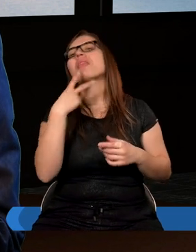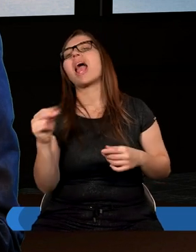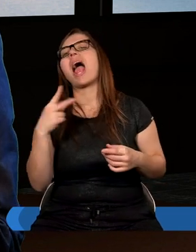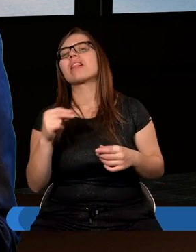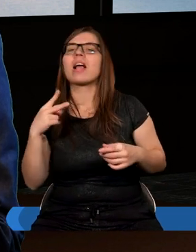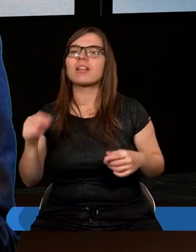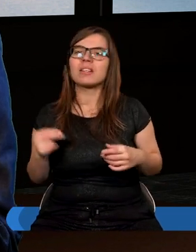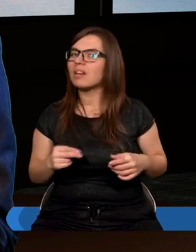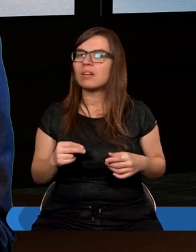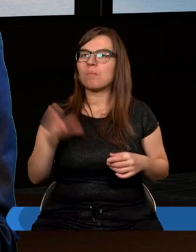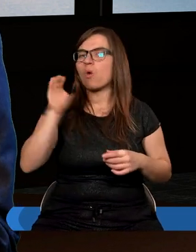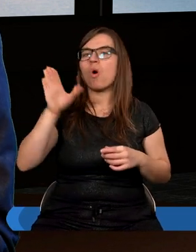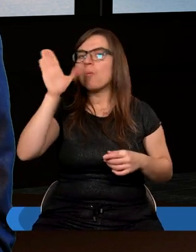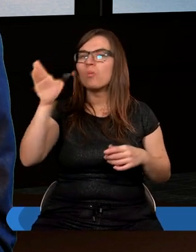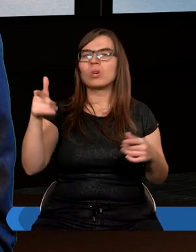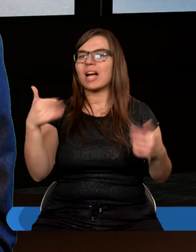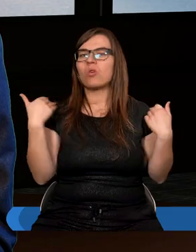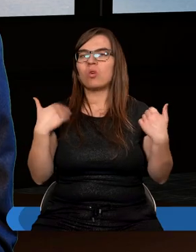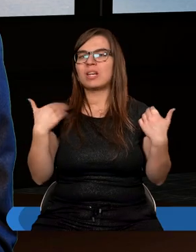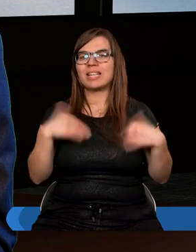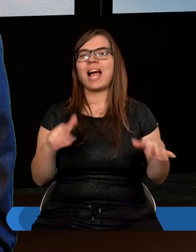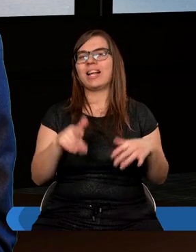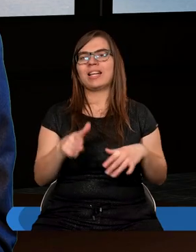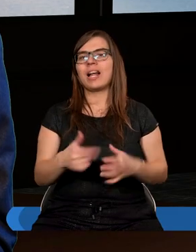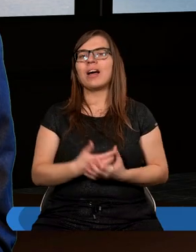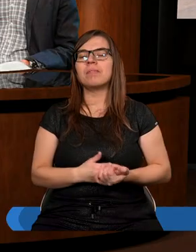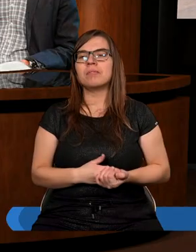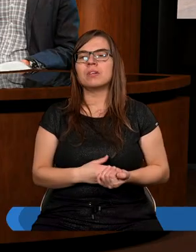to nie wywiązujemy się z tego szafarstwa w należyty sposób.